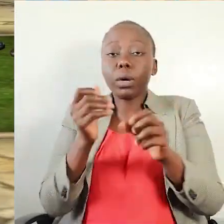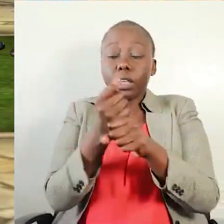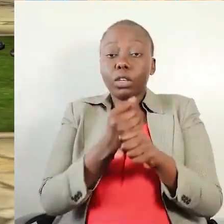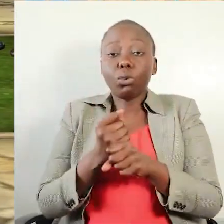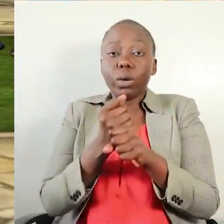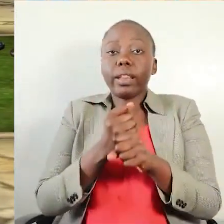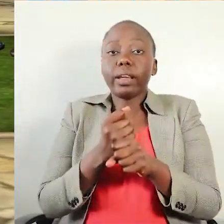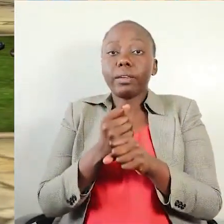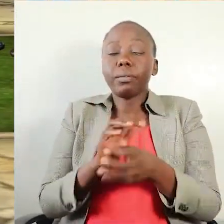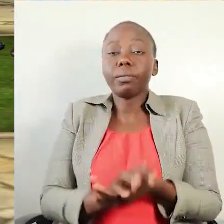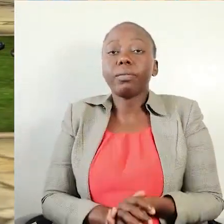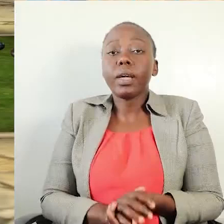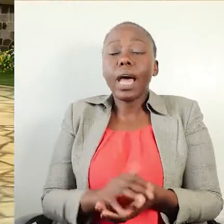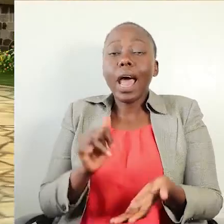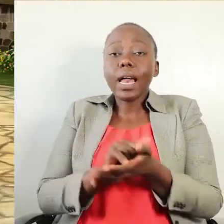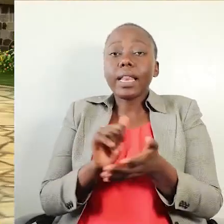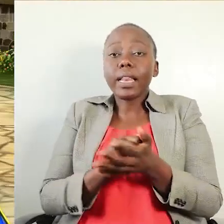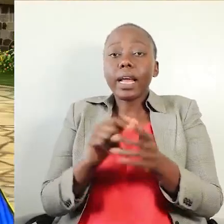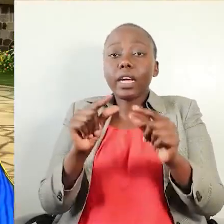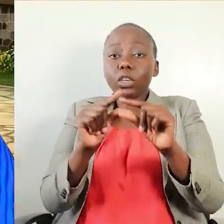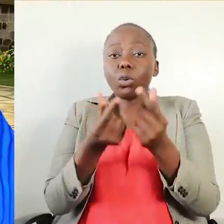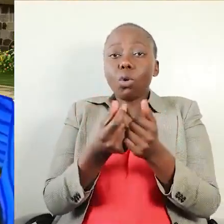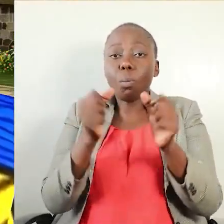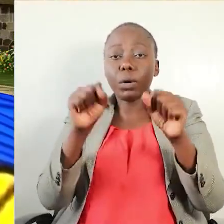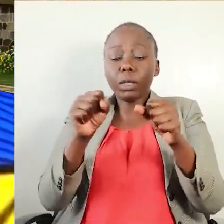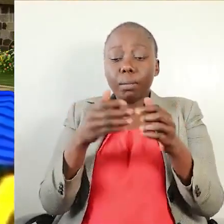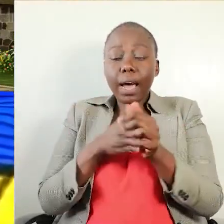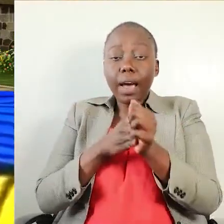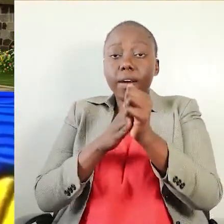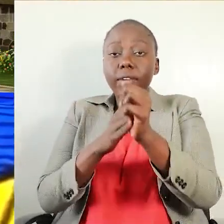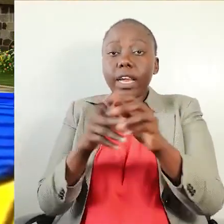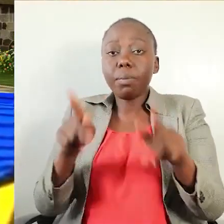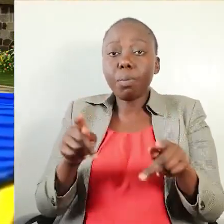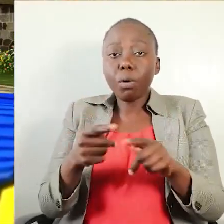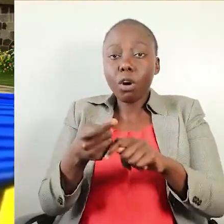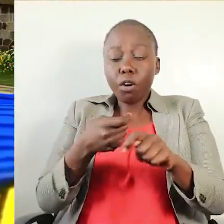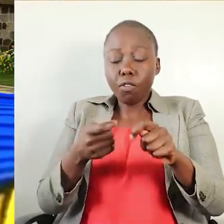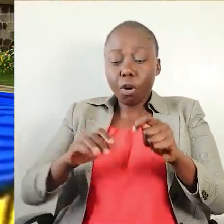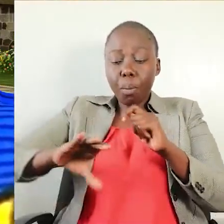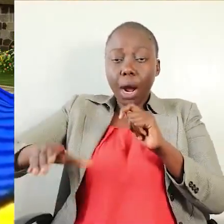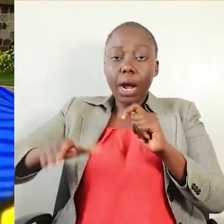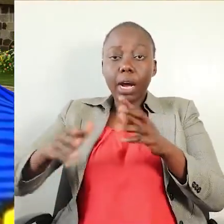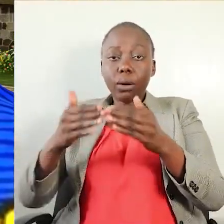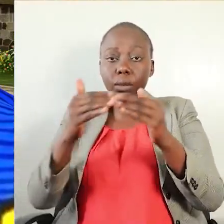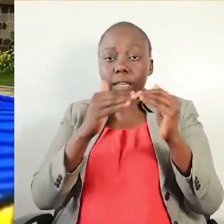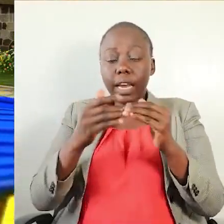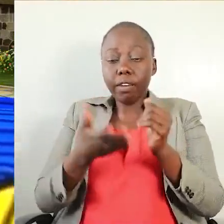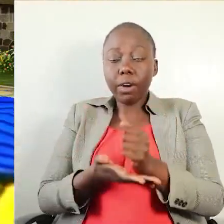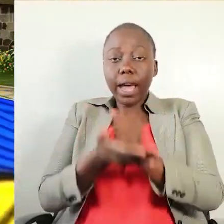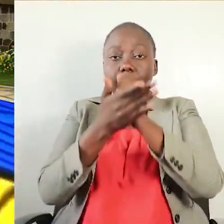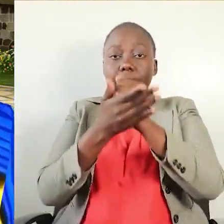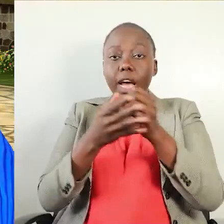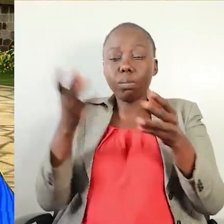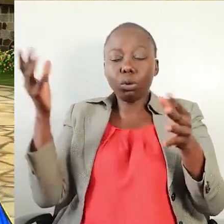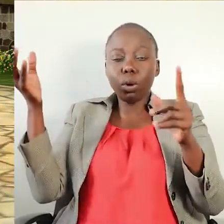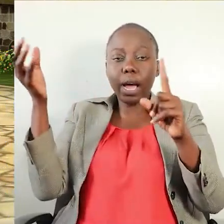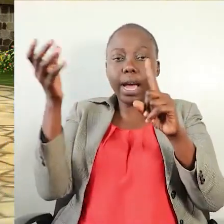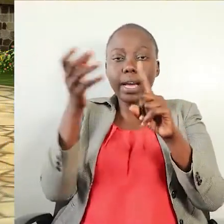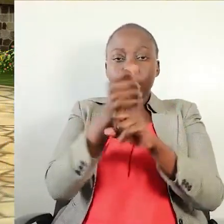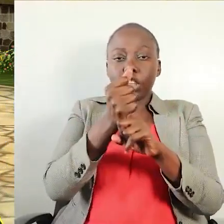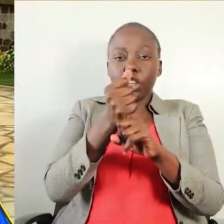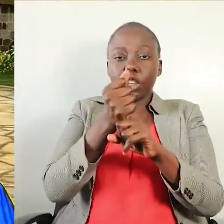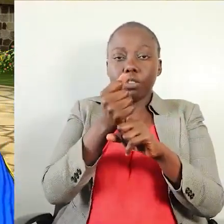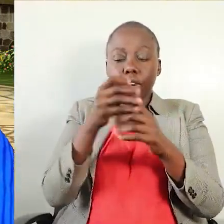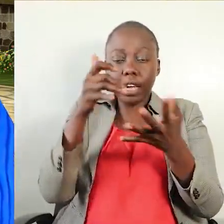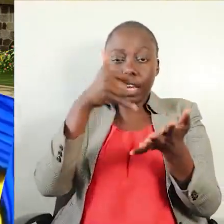zao za uongozi na maendeleo. Mtandao huo umewaelekeza watu hadi ngazi ya kata, kusaidia katika ufanisi